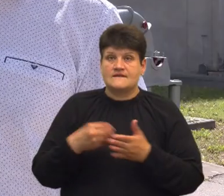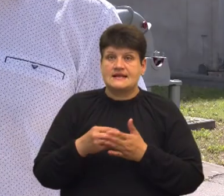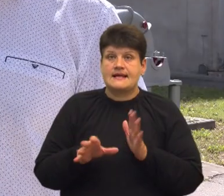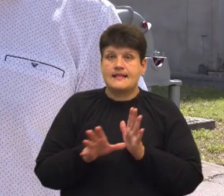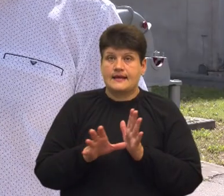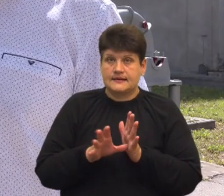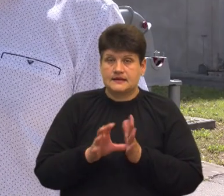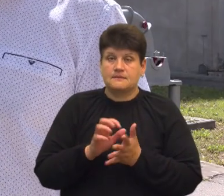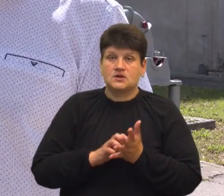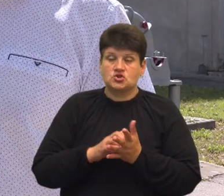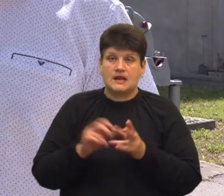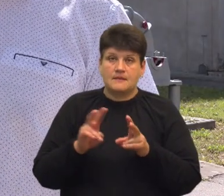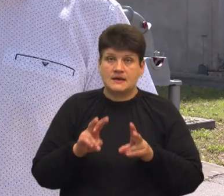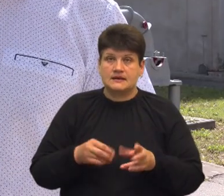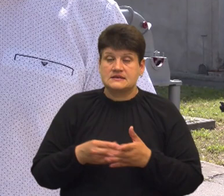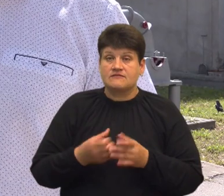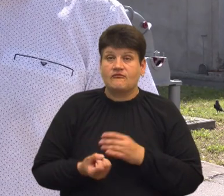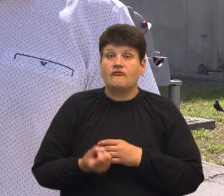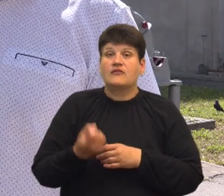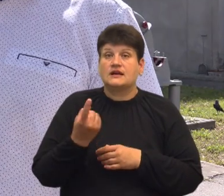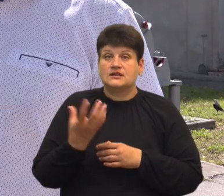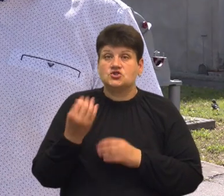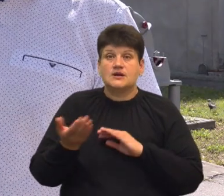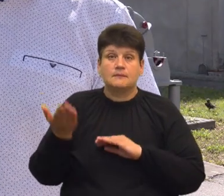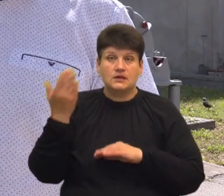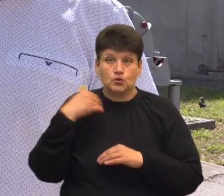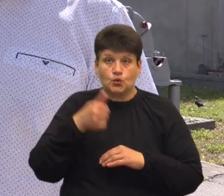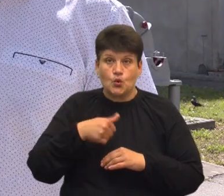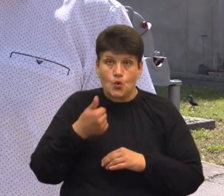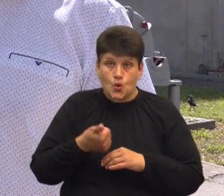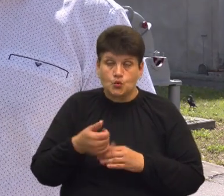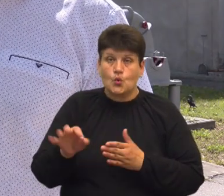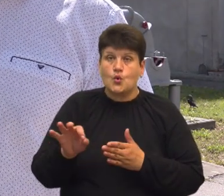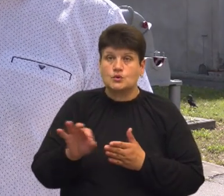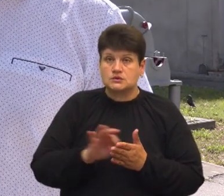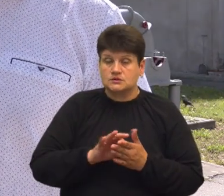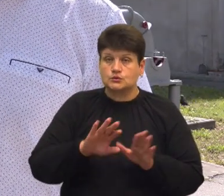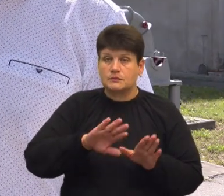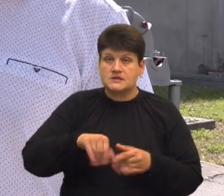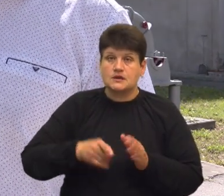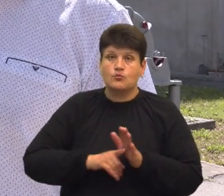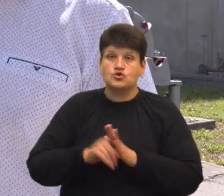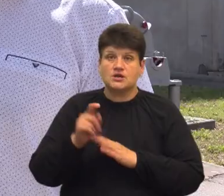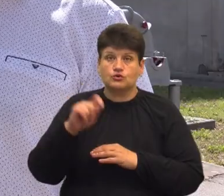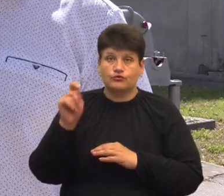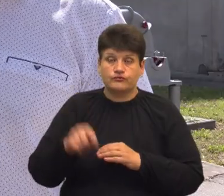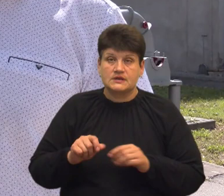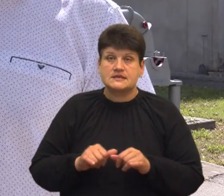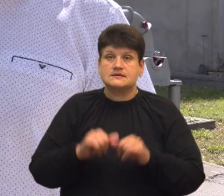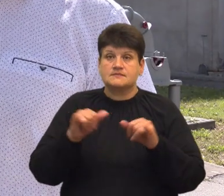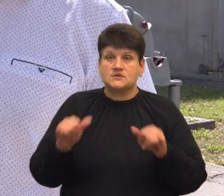Причини для перегляду тарифу виникли ще минулого року, одразу після початку війни, тому що суттєво зросли